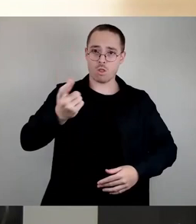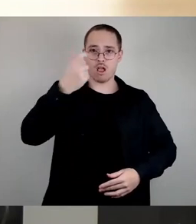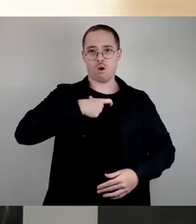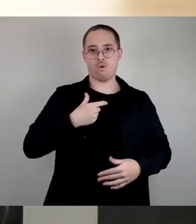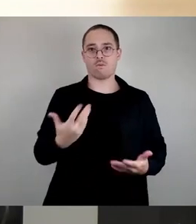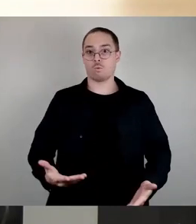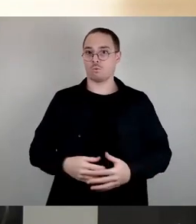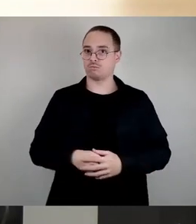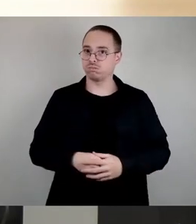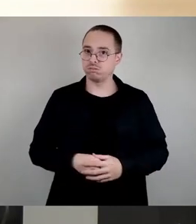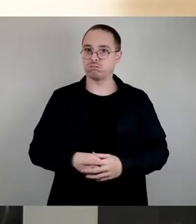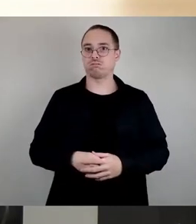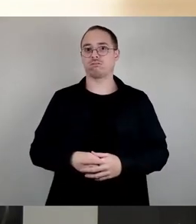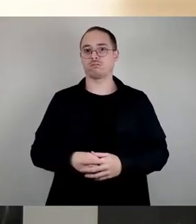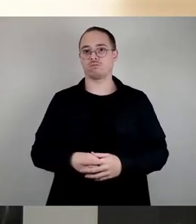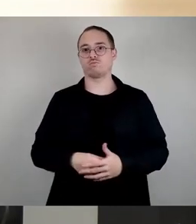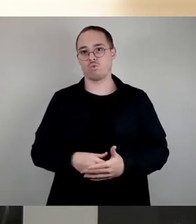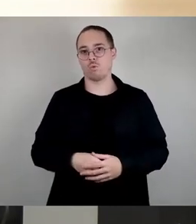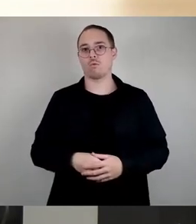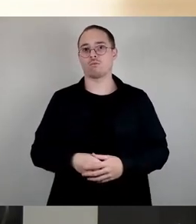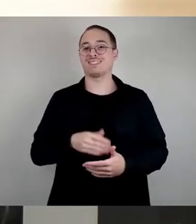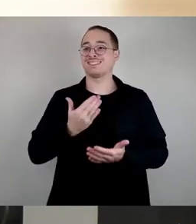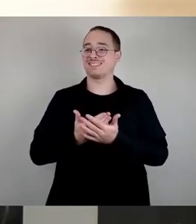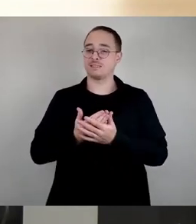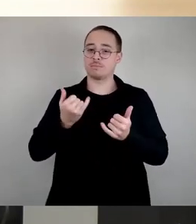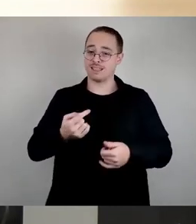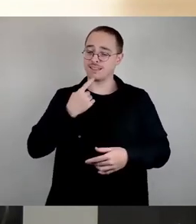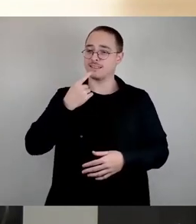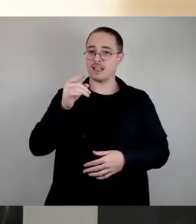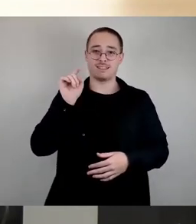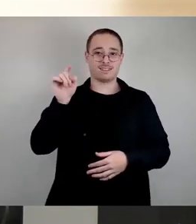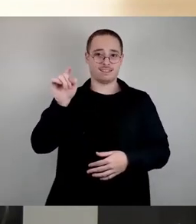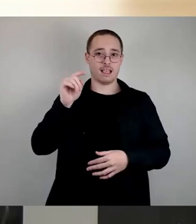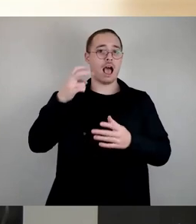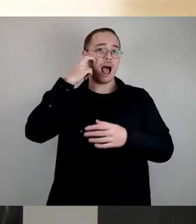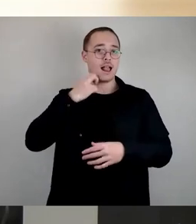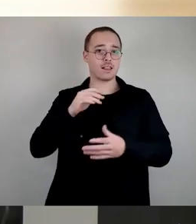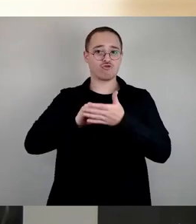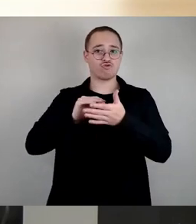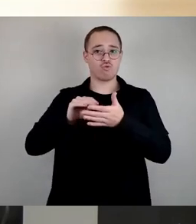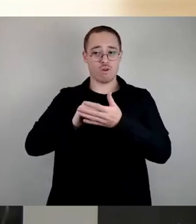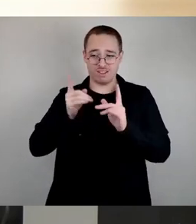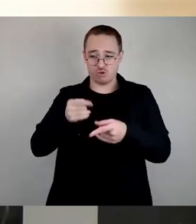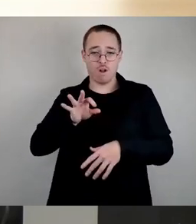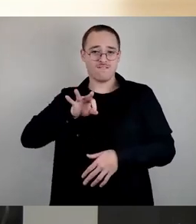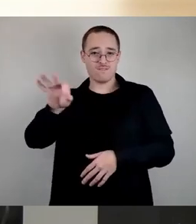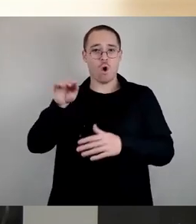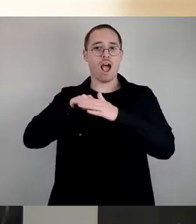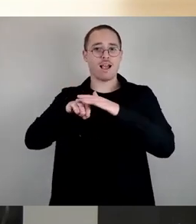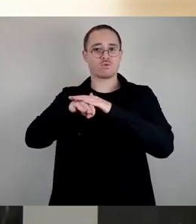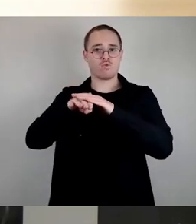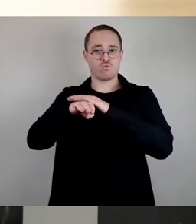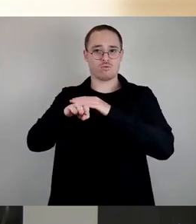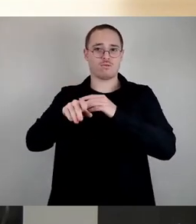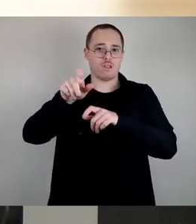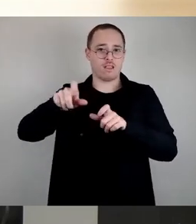Alte Schule sollte für den angegebenen Zweck, nämlich Unterbringung von Asylsuchenden, nutzbar gemacht werden. Aber nie wieder als